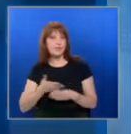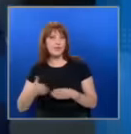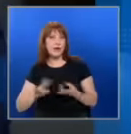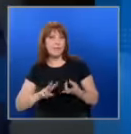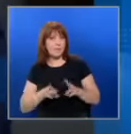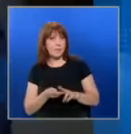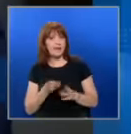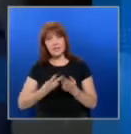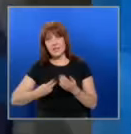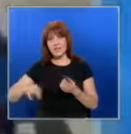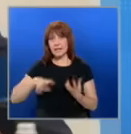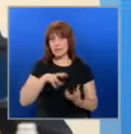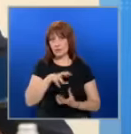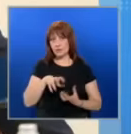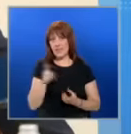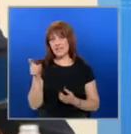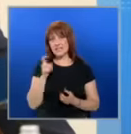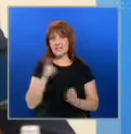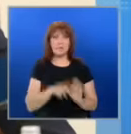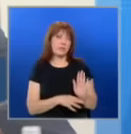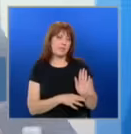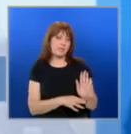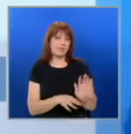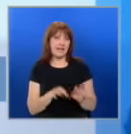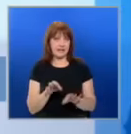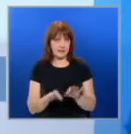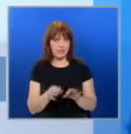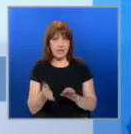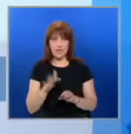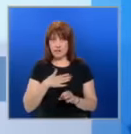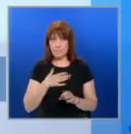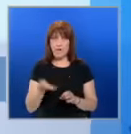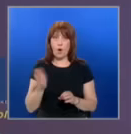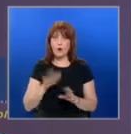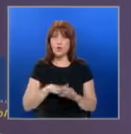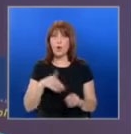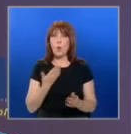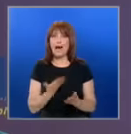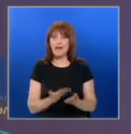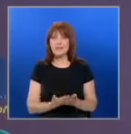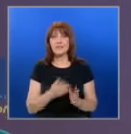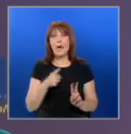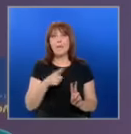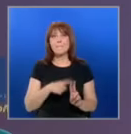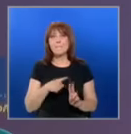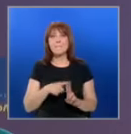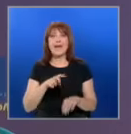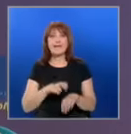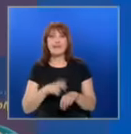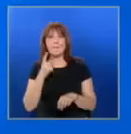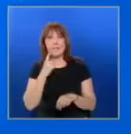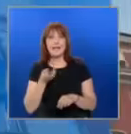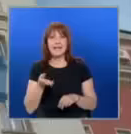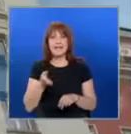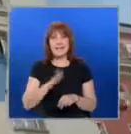промяната, ще излязат от кризата с по-слабото представяне на ВОТА и ще има ли още оставки в коалицията ППДБ след тази на